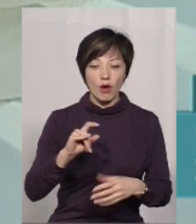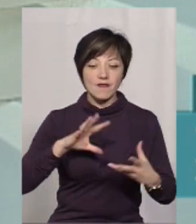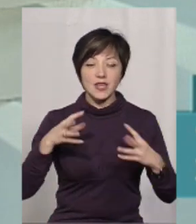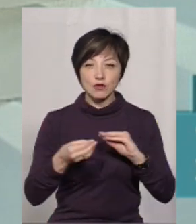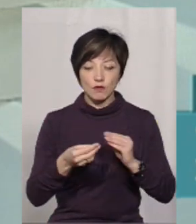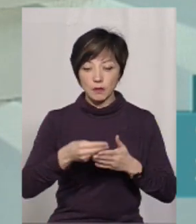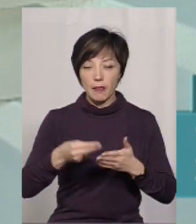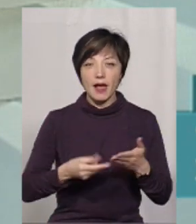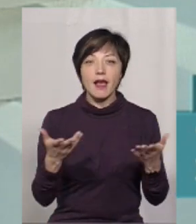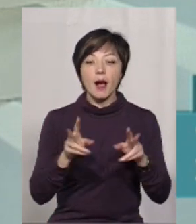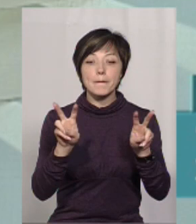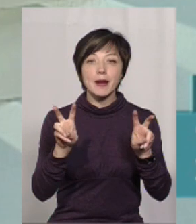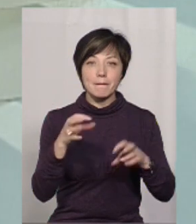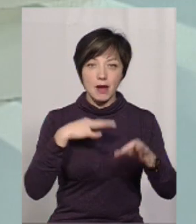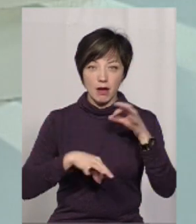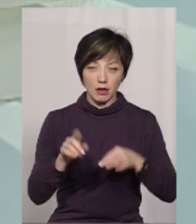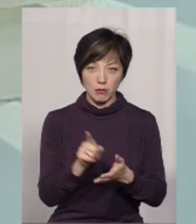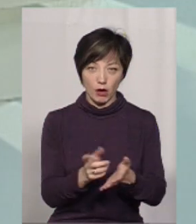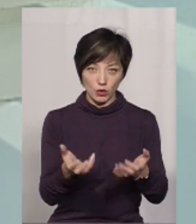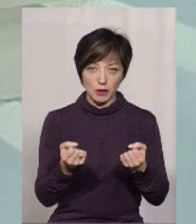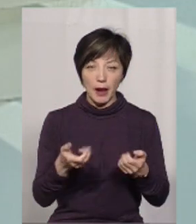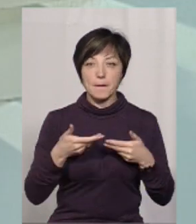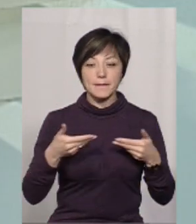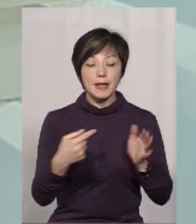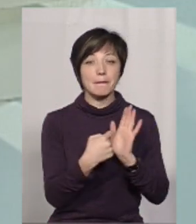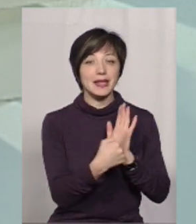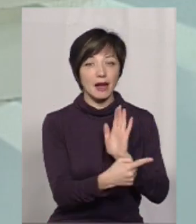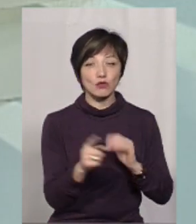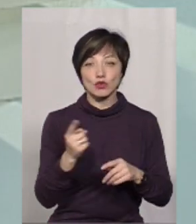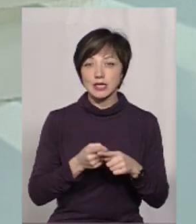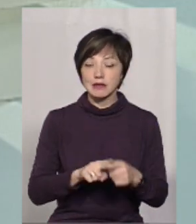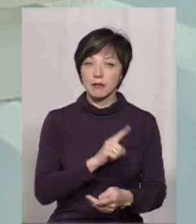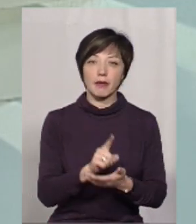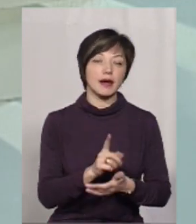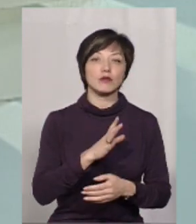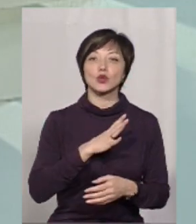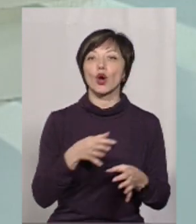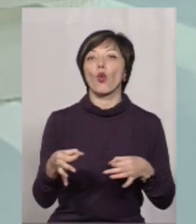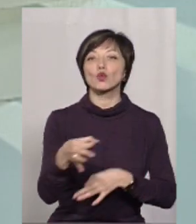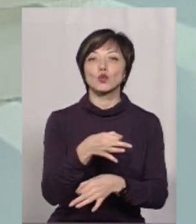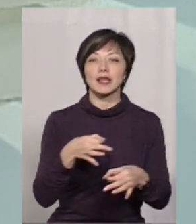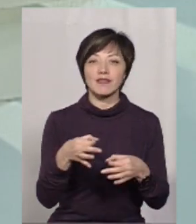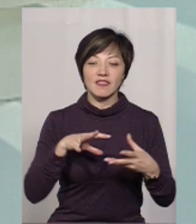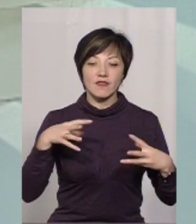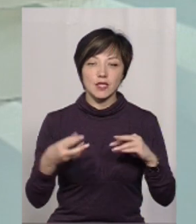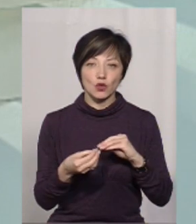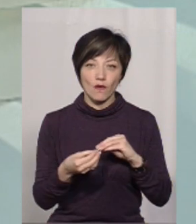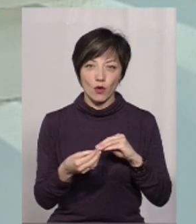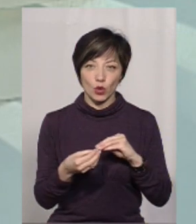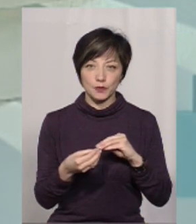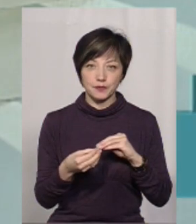який саме препарат він має отримувати. Ми підкреслюємо на тому, що це має бути консультативний висновок